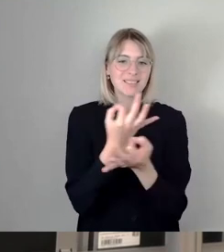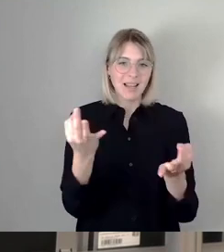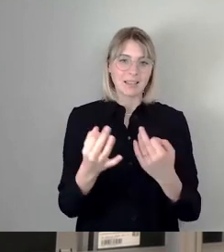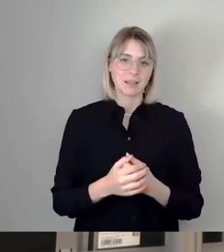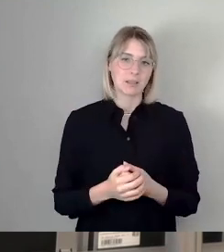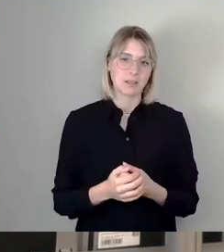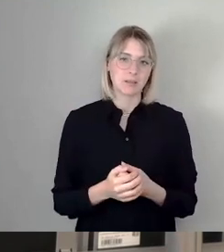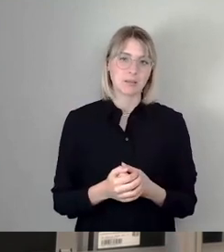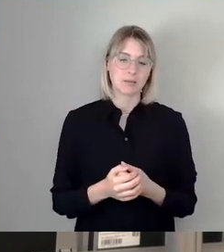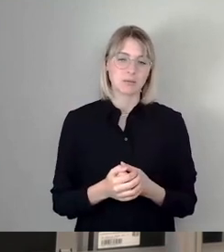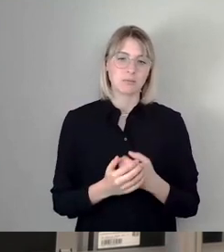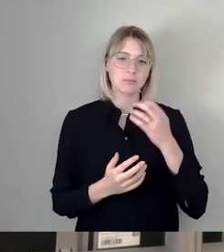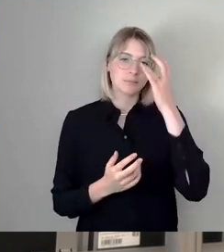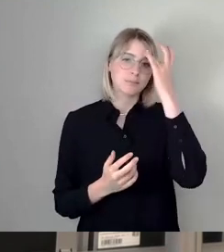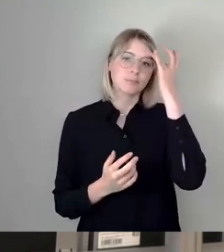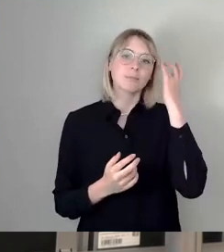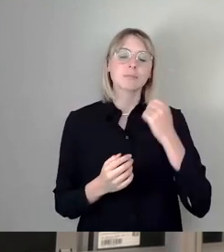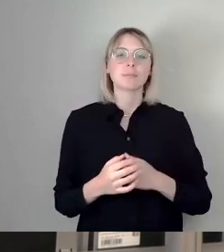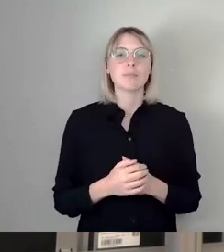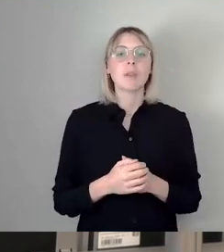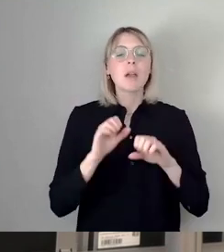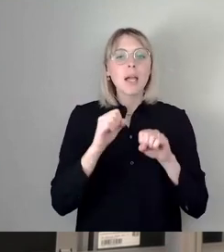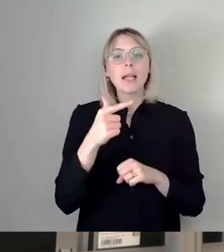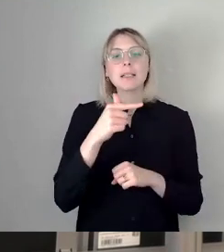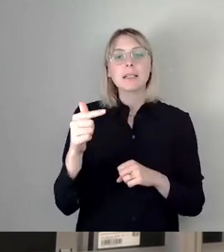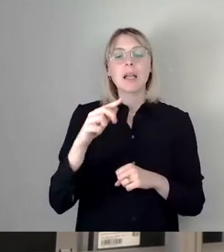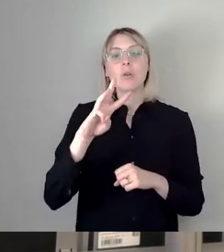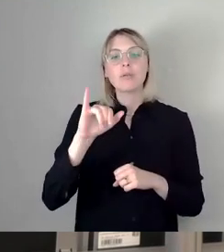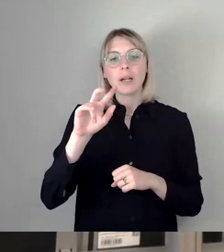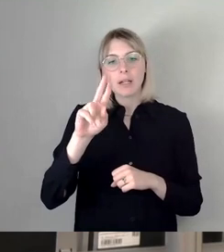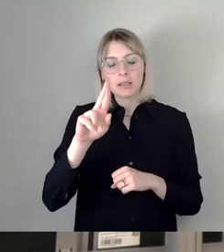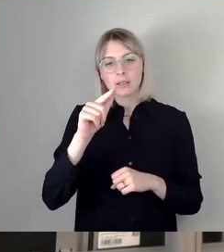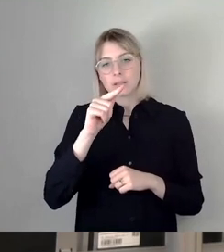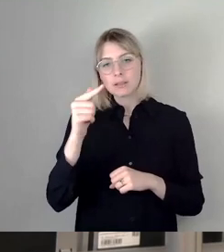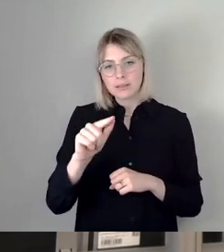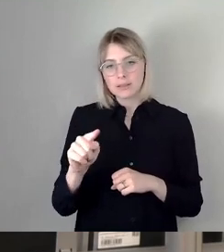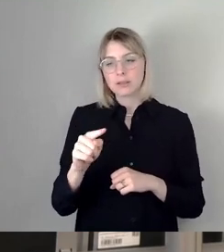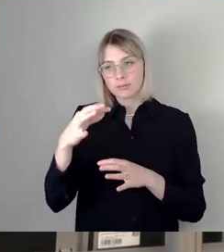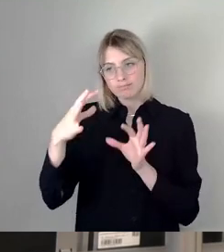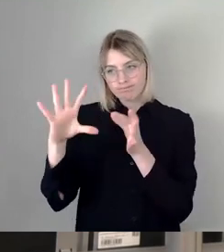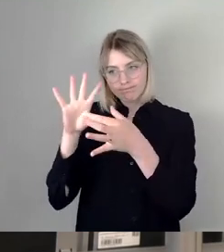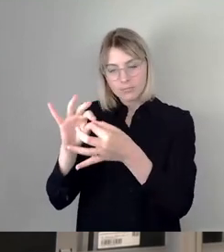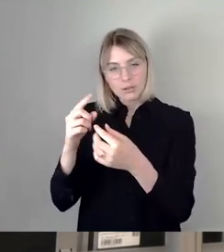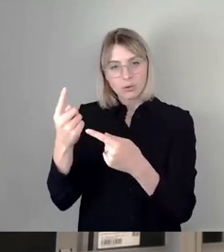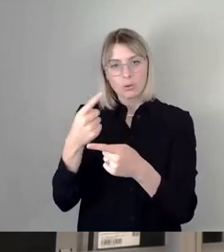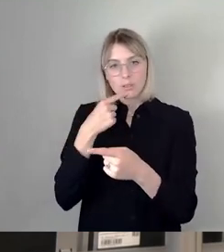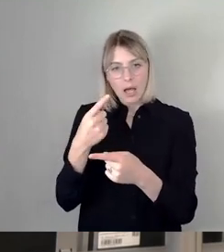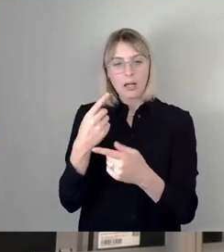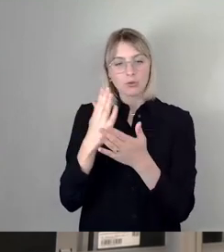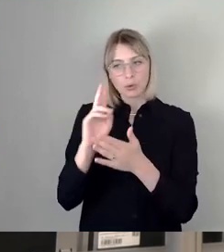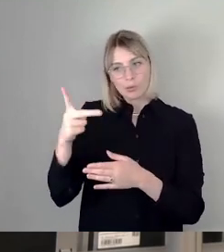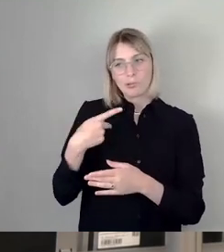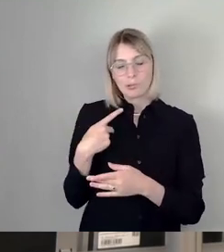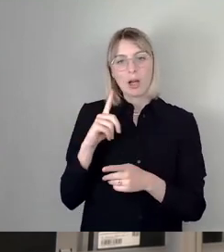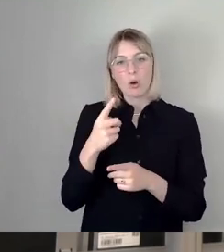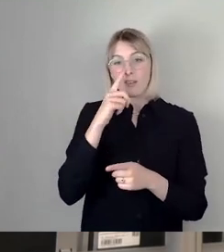Und ich kann nicht wirklich, Thiele wird es nur anschließen, wenn wir es nicht schaffen, hier deutlich schneller zu werden und auch deutlich, sage ich mal, konziser